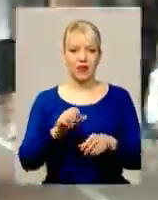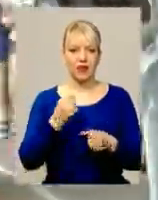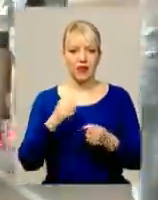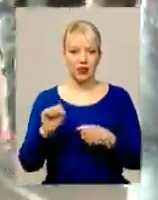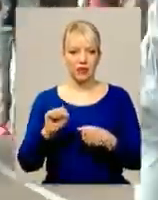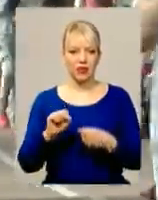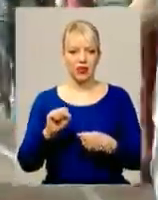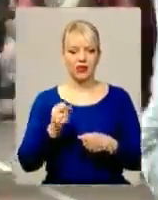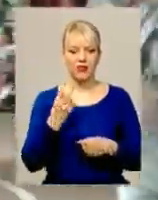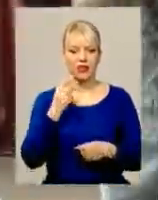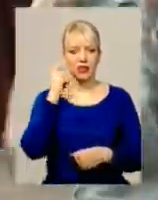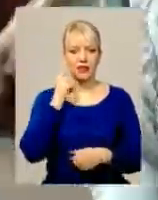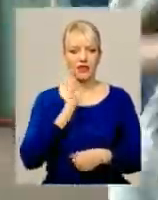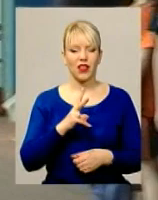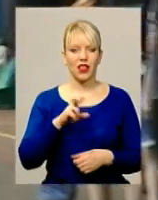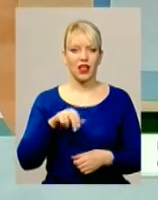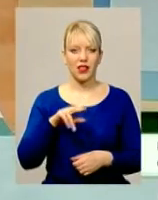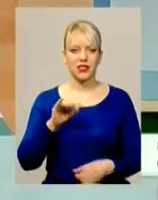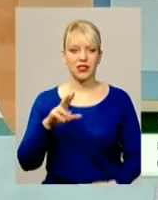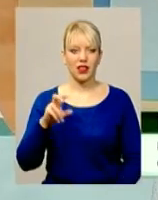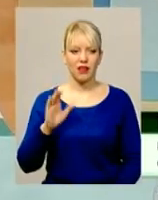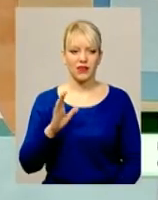учнівської молоді 12-річний Владислав Слешчук.